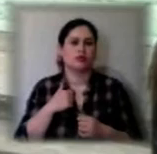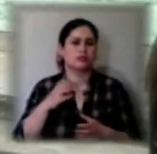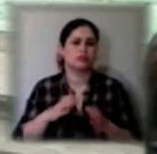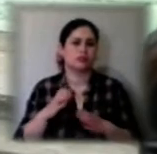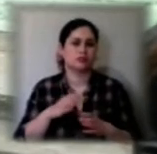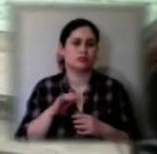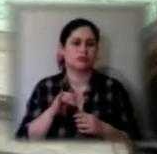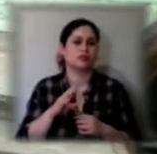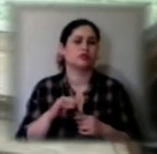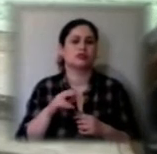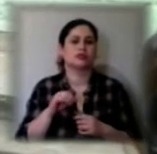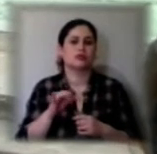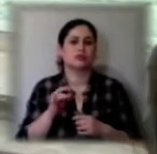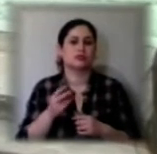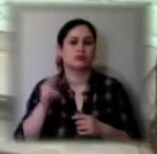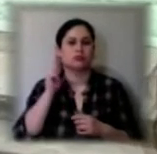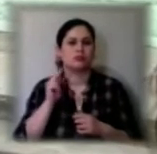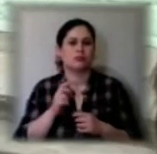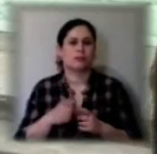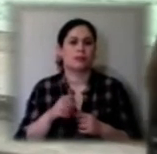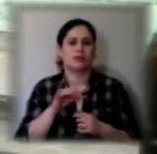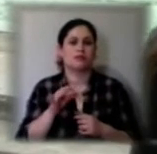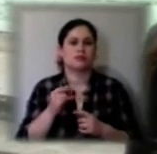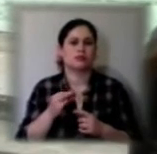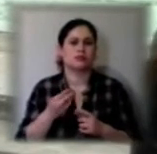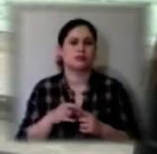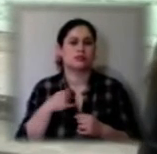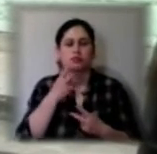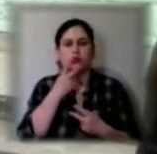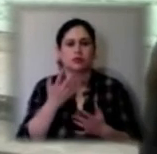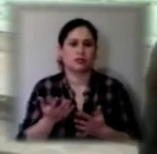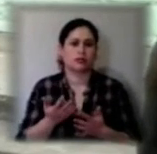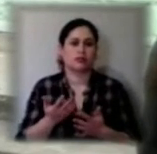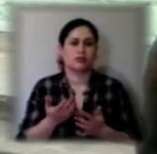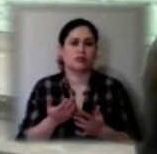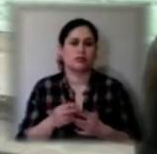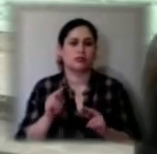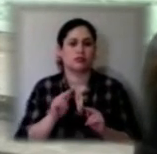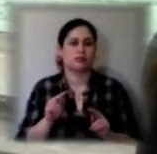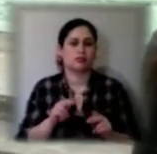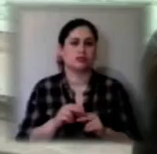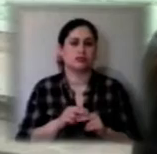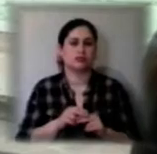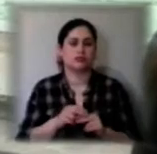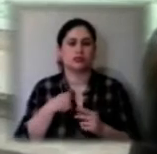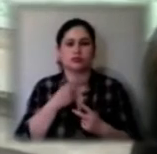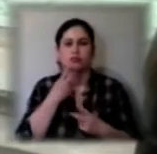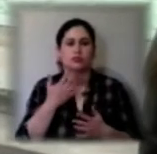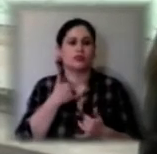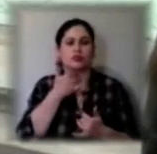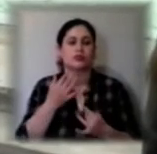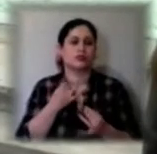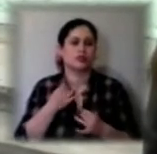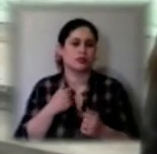дистанційне навчання. Тому що дистанційне – це ми не бачимо вчителів, ми не можемо спілкуватися разом,